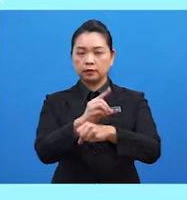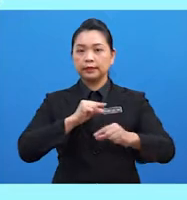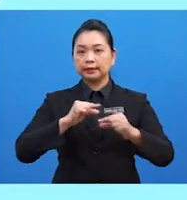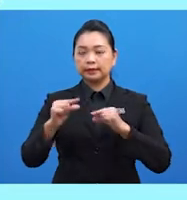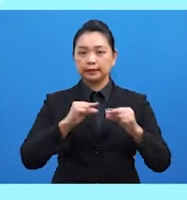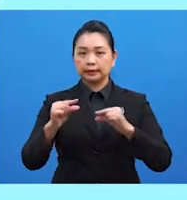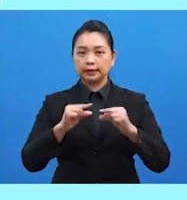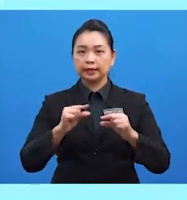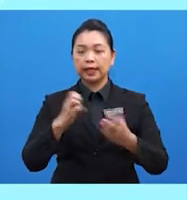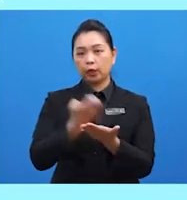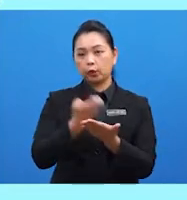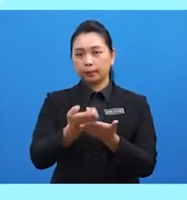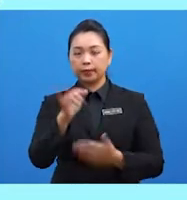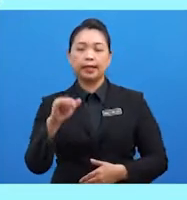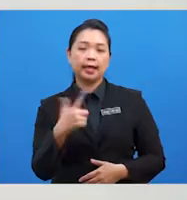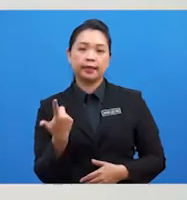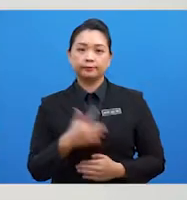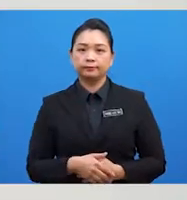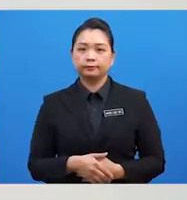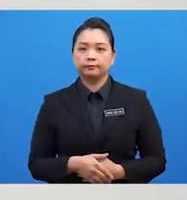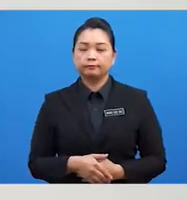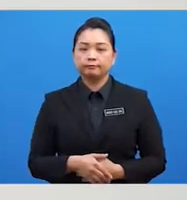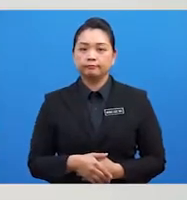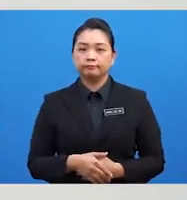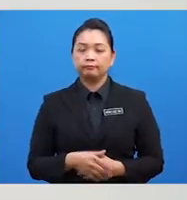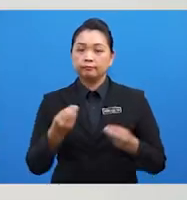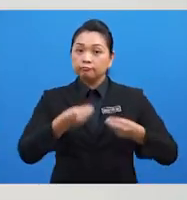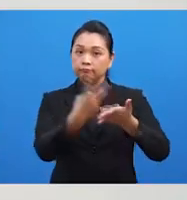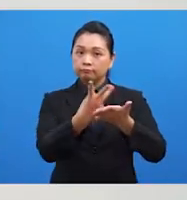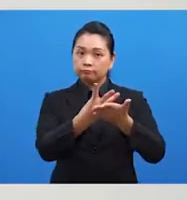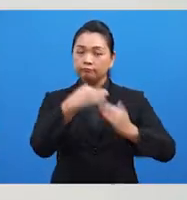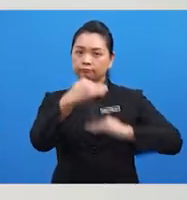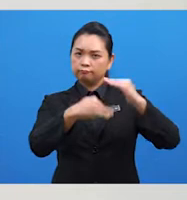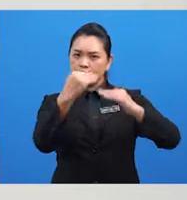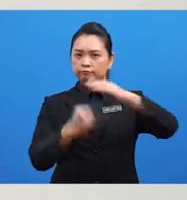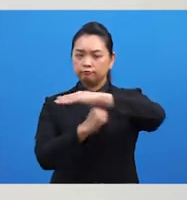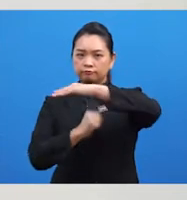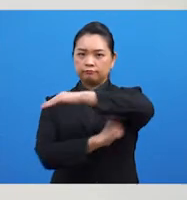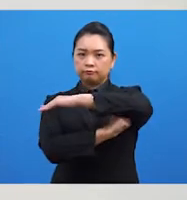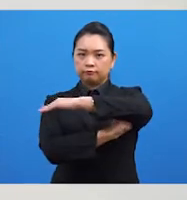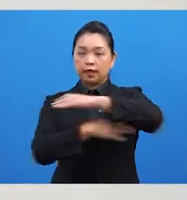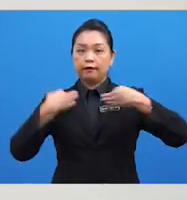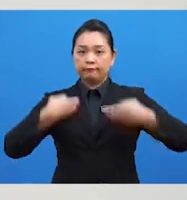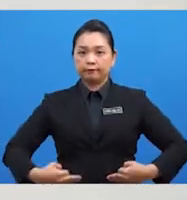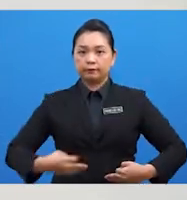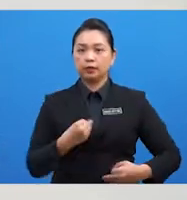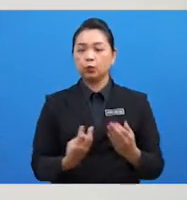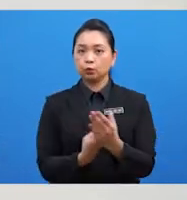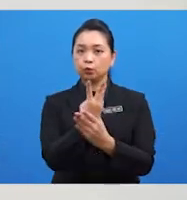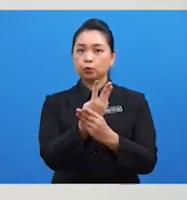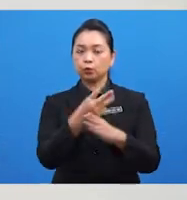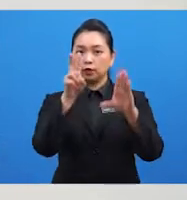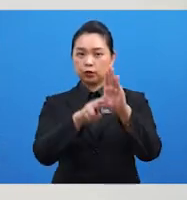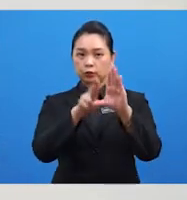dan kegiatan ekonomi yang lain menaja pembinaan infrastruktur fizikal dan